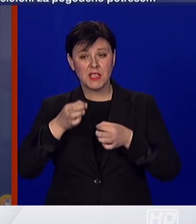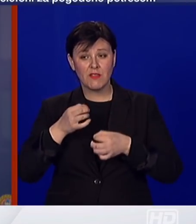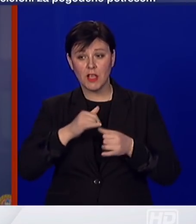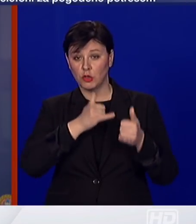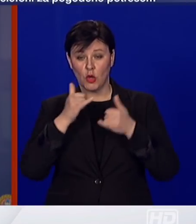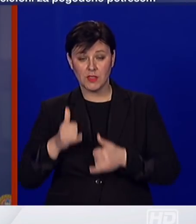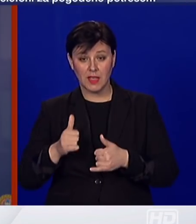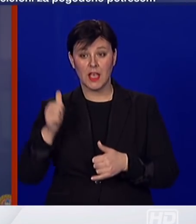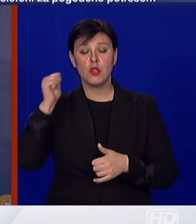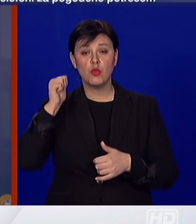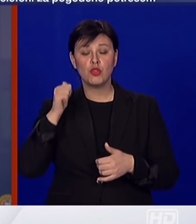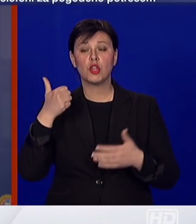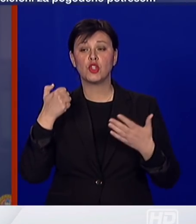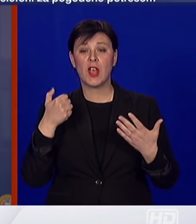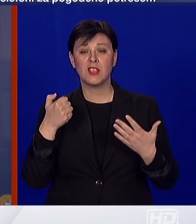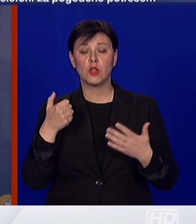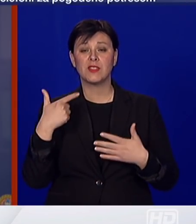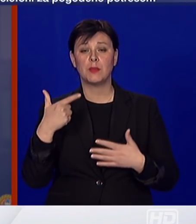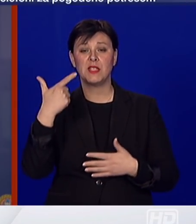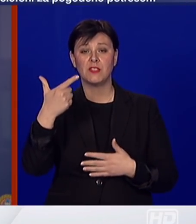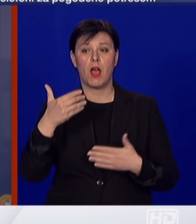672 nova.